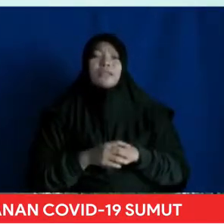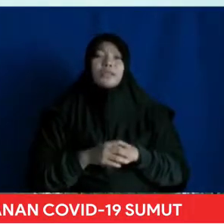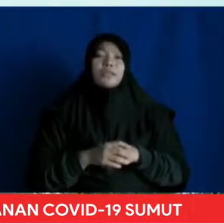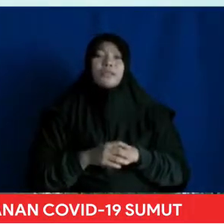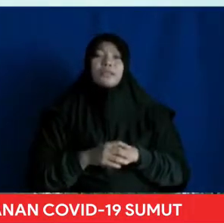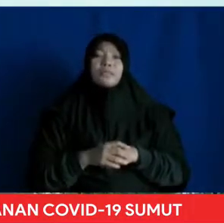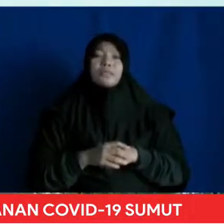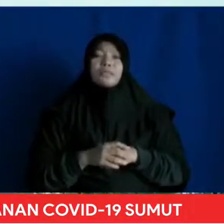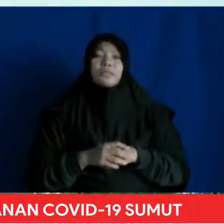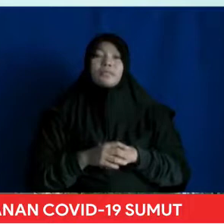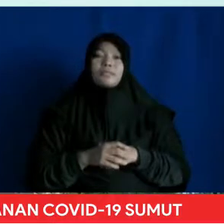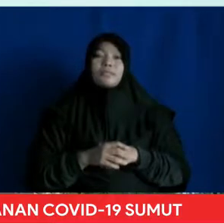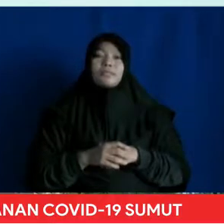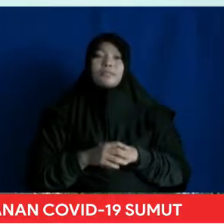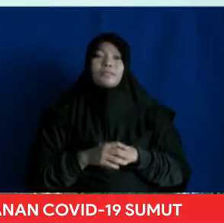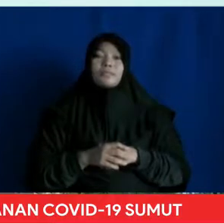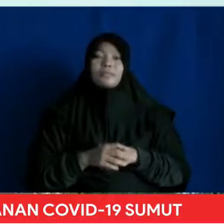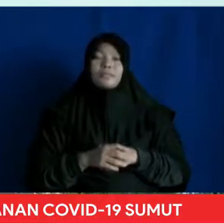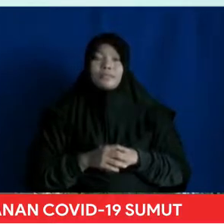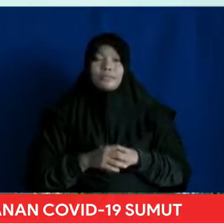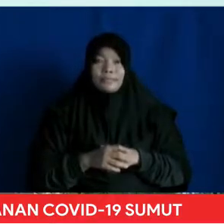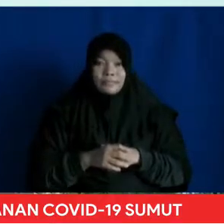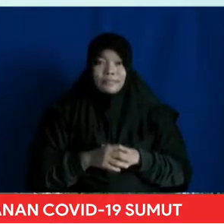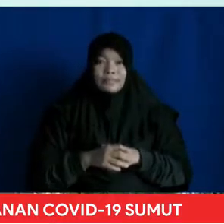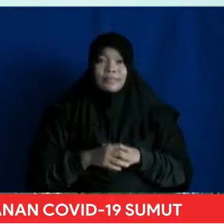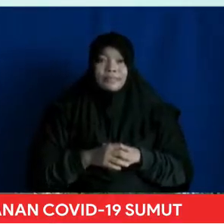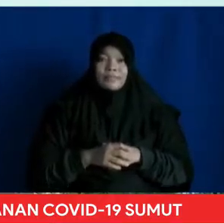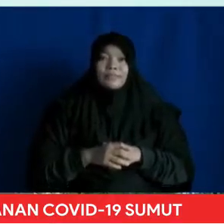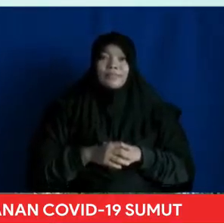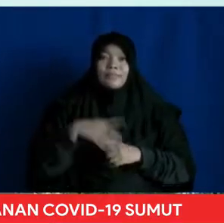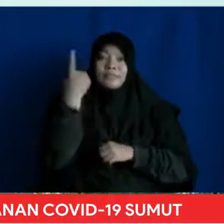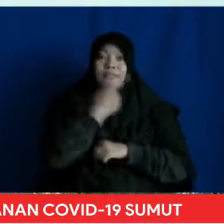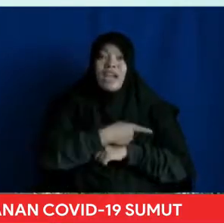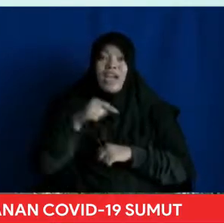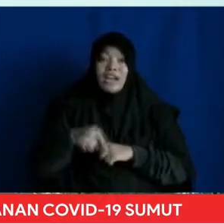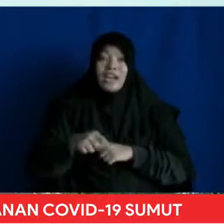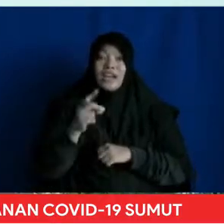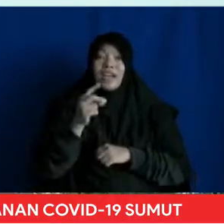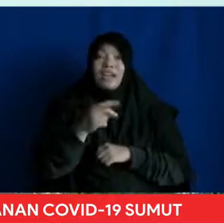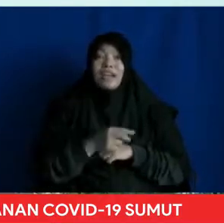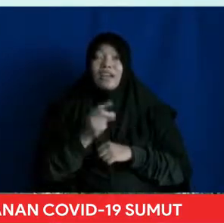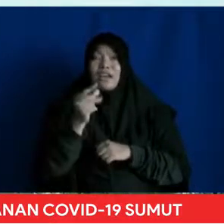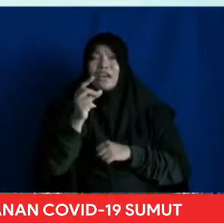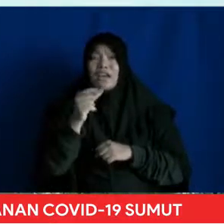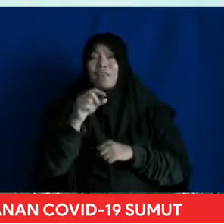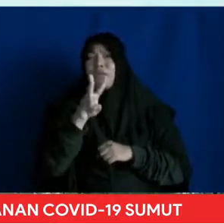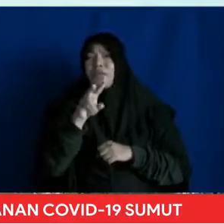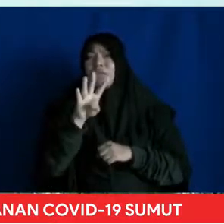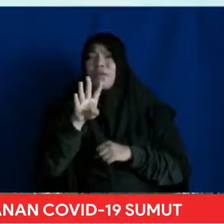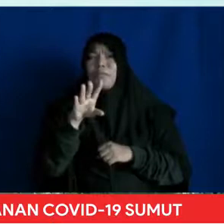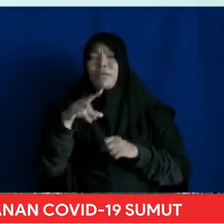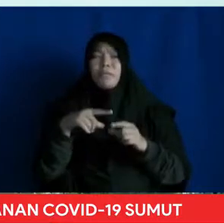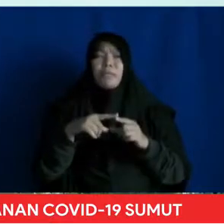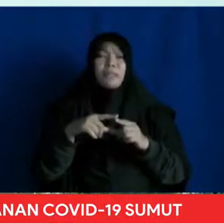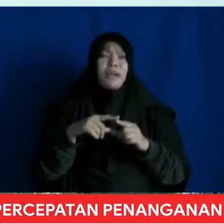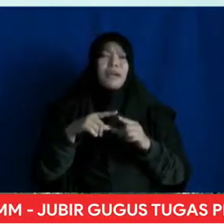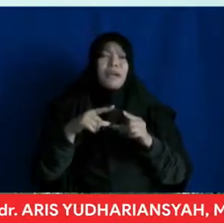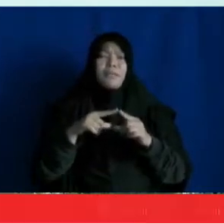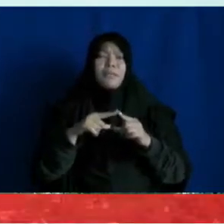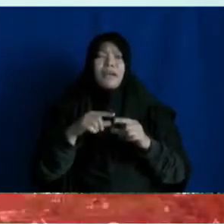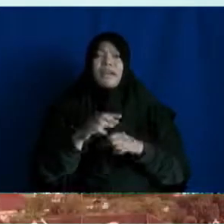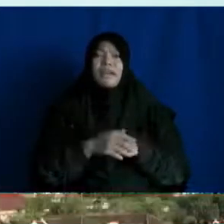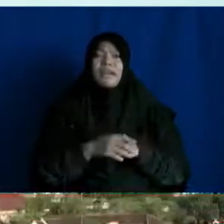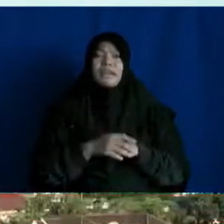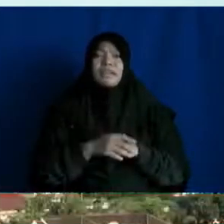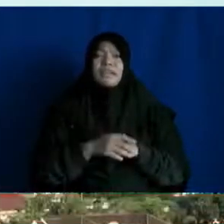masif Saudara-saudara sekalian Hingga pada hari ini Rabu 24 April tahun 2020 Pukul